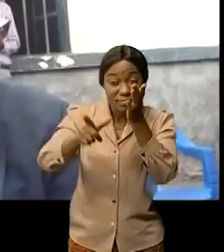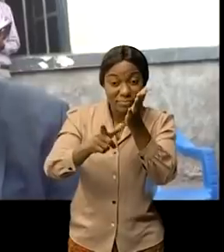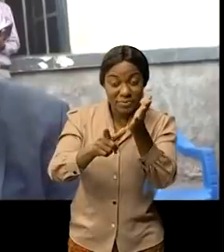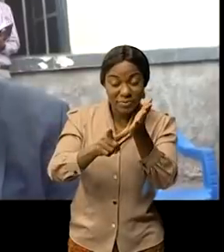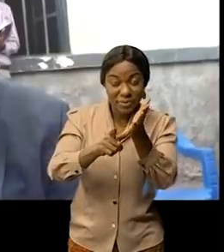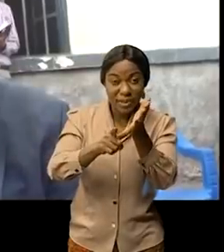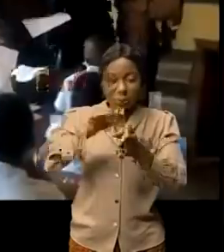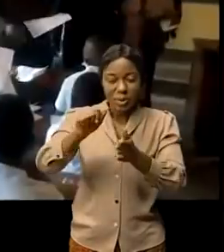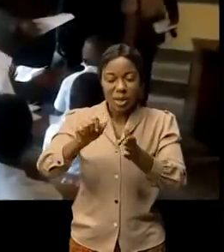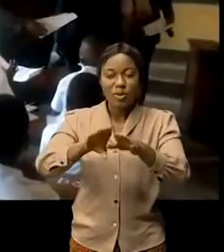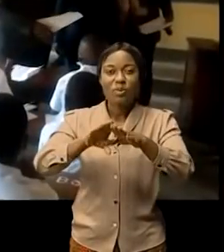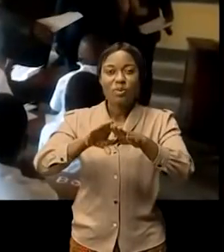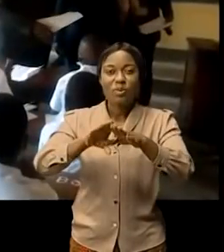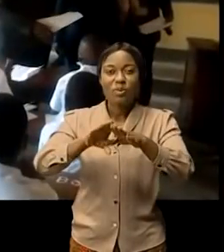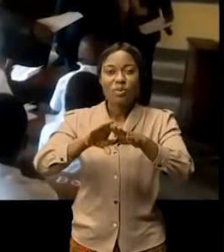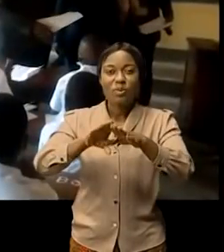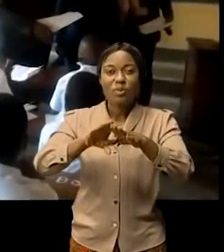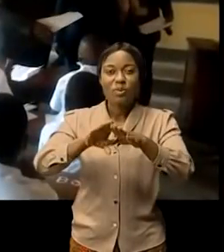cérémonie officielle